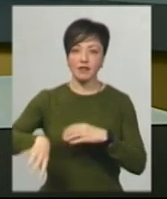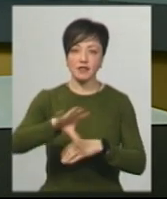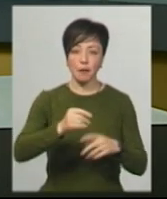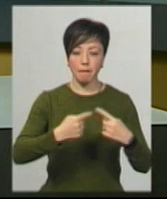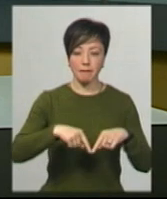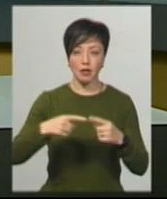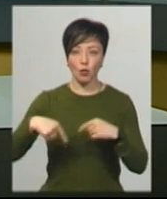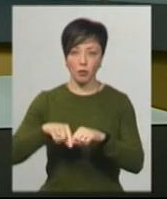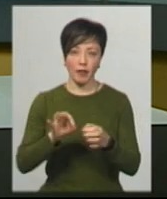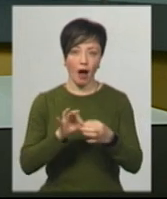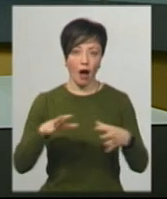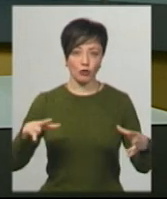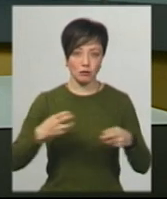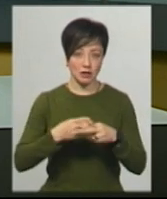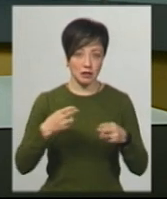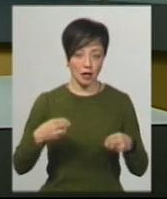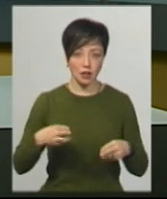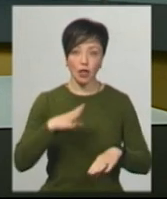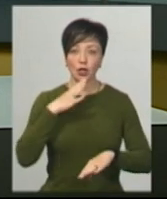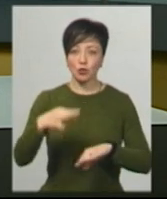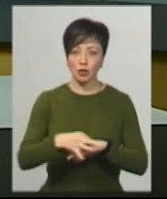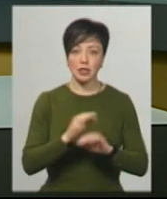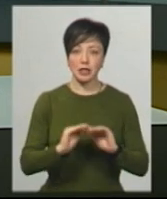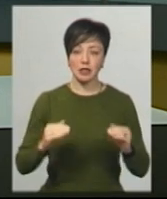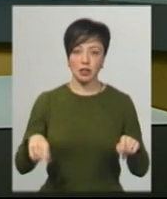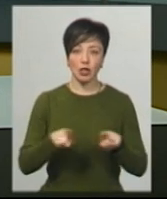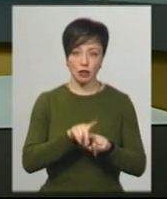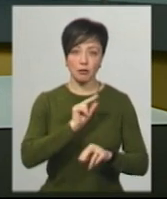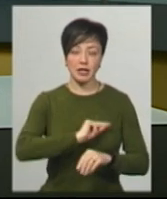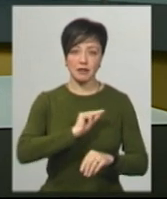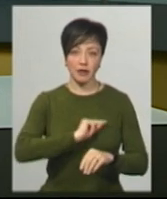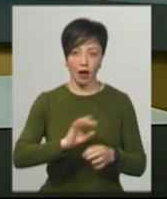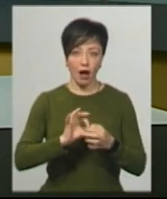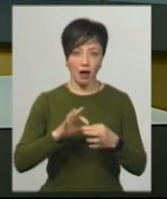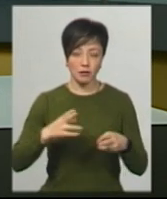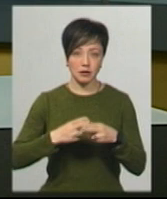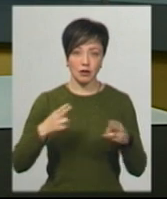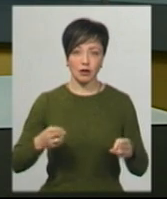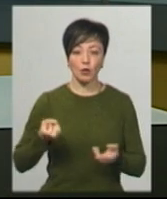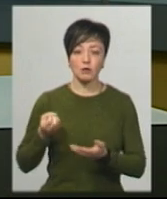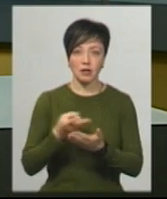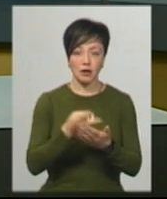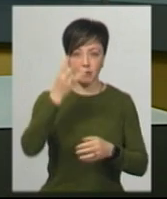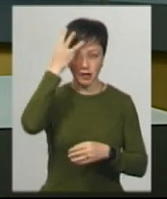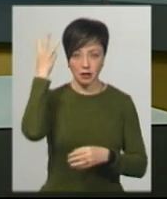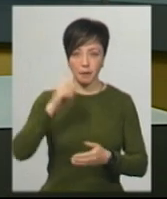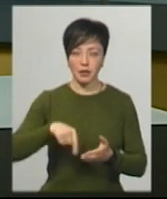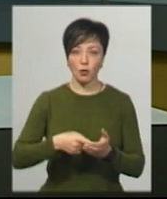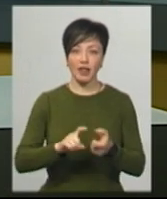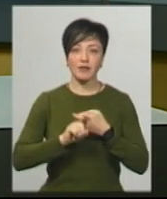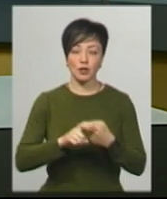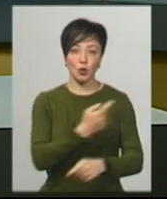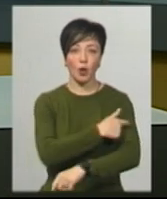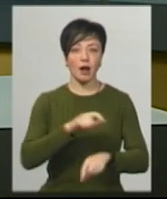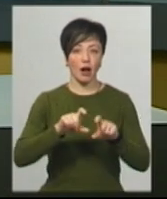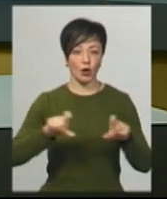підрозділи на атомній станції. Дружина та діти – теж працівники ХАЕС. Чоловіка госпіталізували у Хмельницьку міську інфекційну